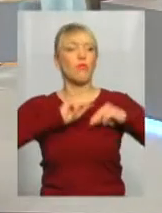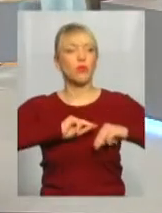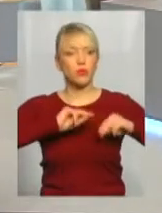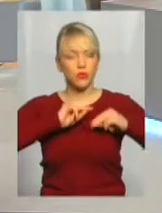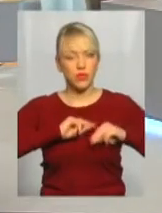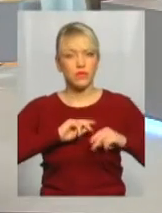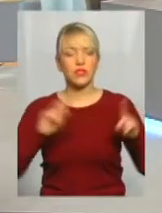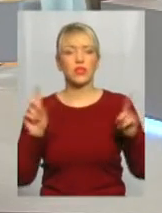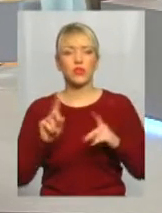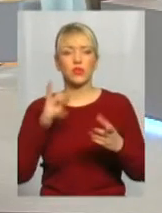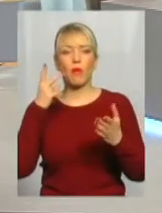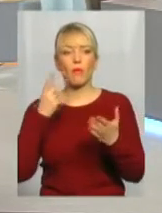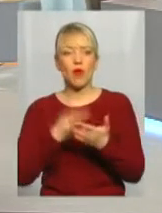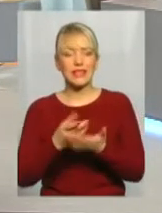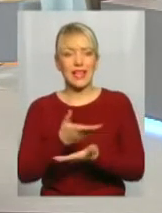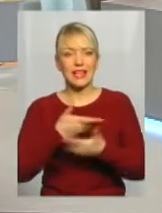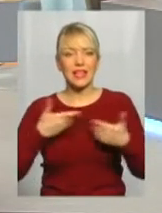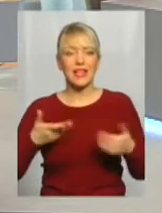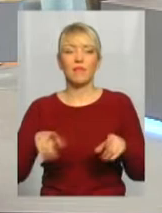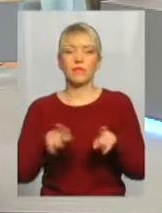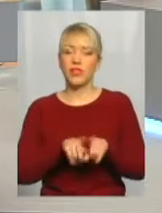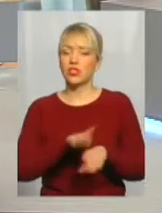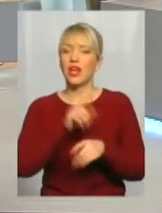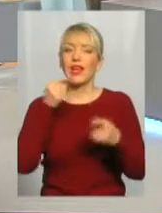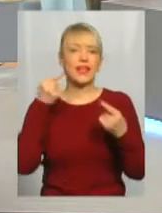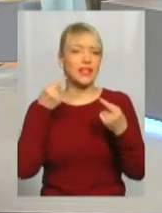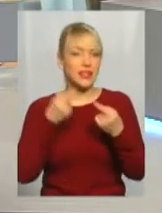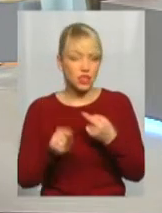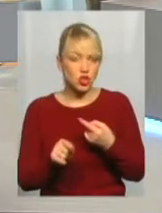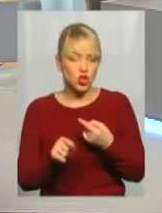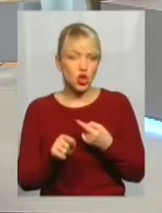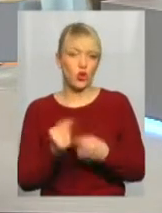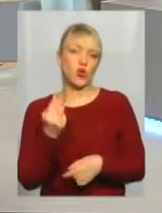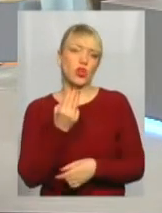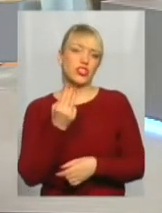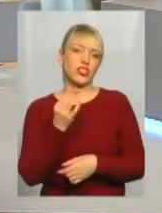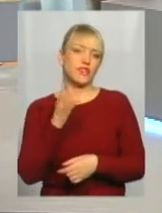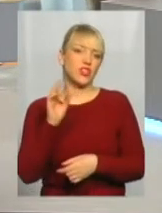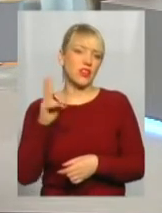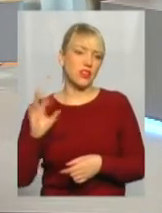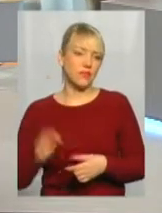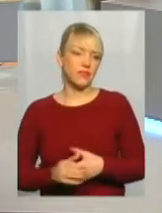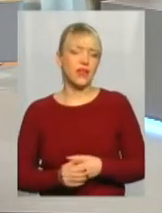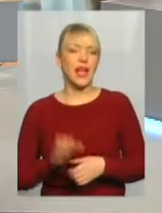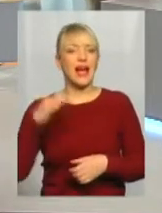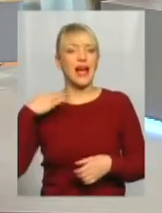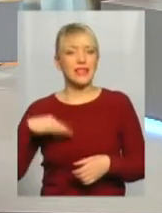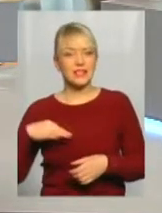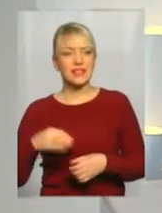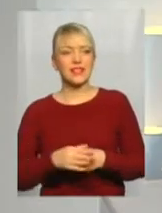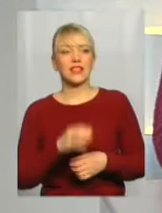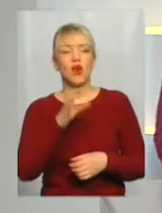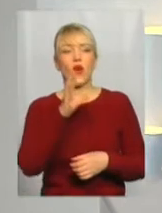щоб показати нам теж іншого, не хрестоматійного Тараса Шевченка. А от син Олександра Андронівковича